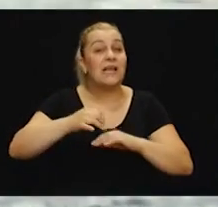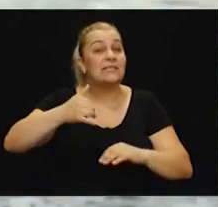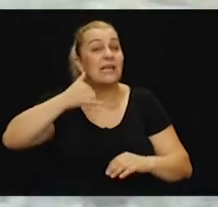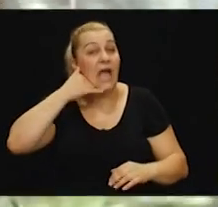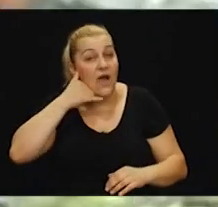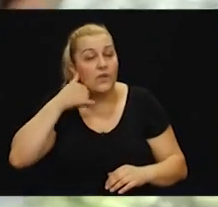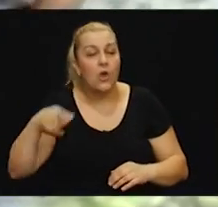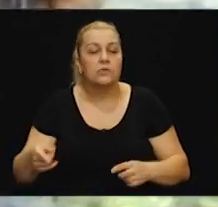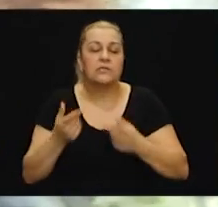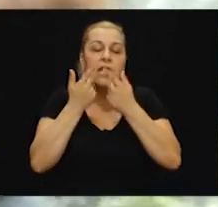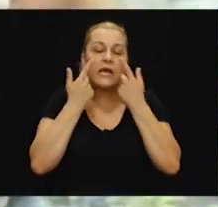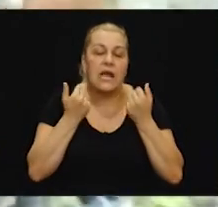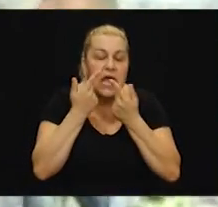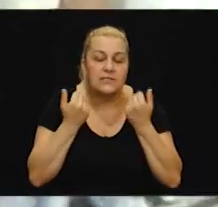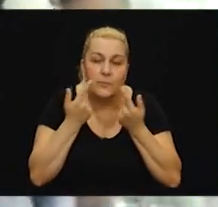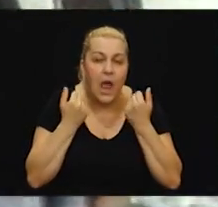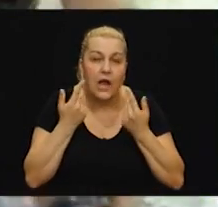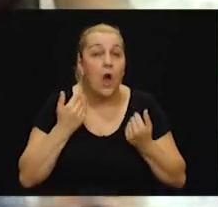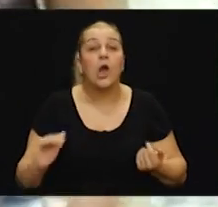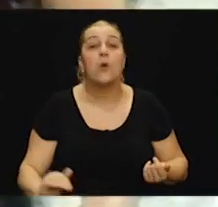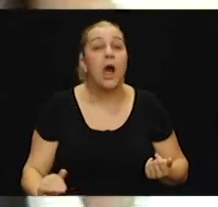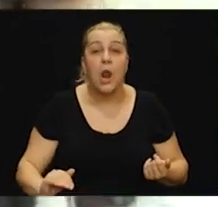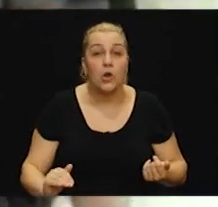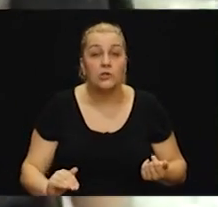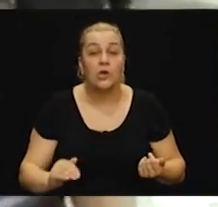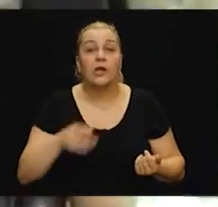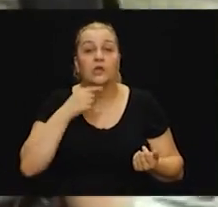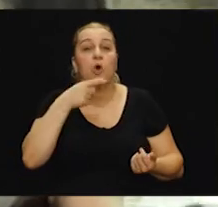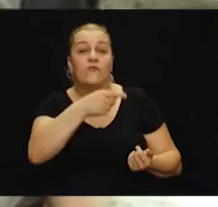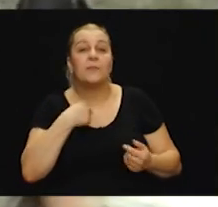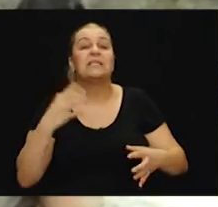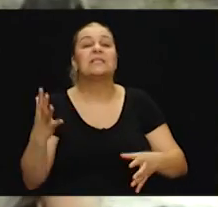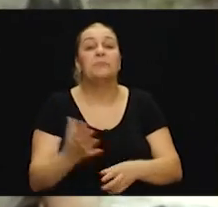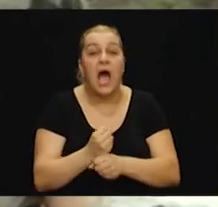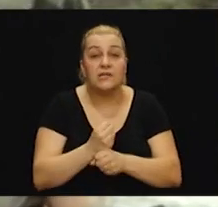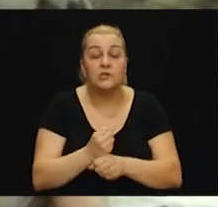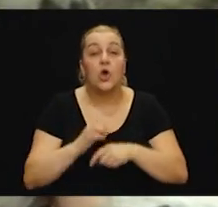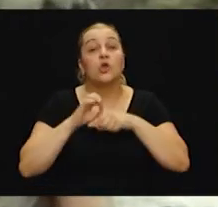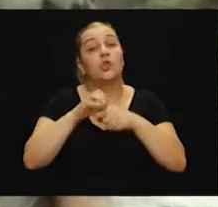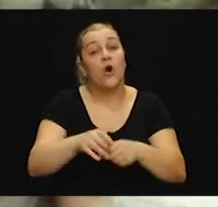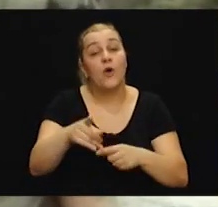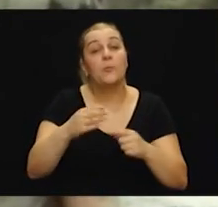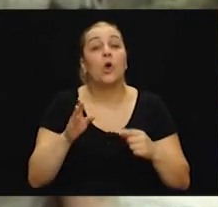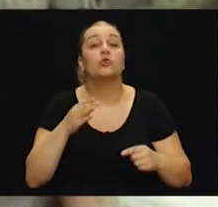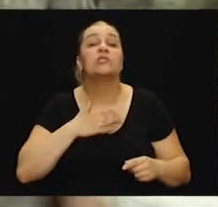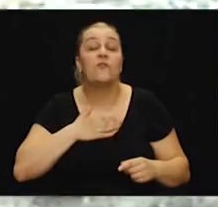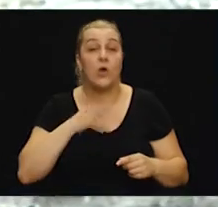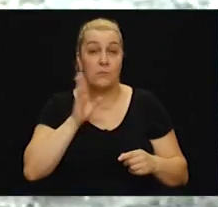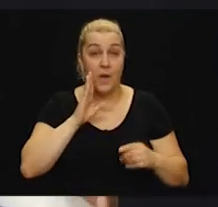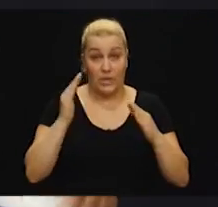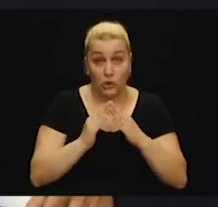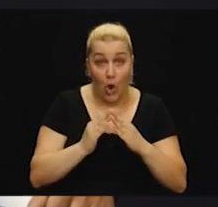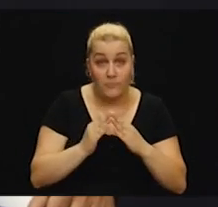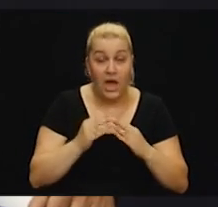rasplaka se ko mala od dite i rekao, evo, zenga me spasi, a doveja me kod majke doma svoje,